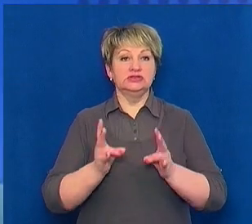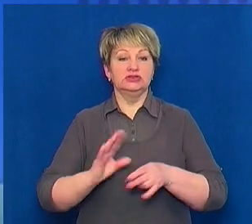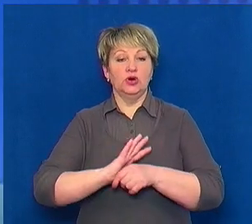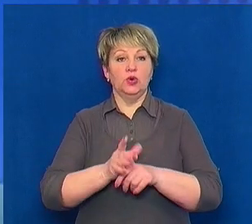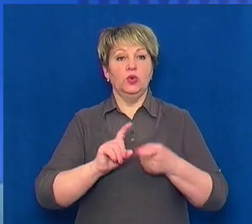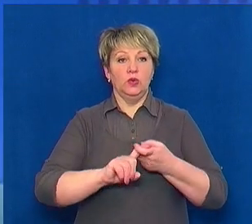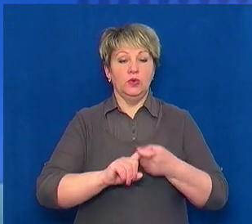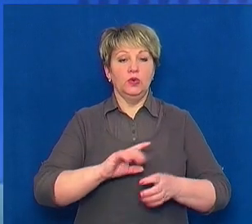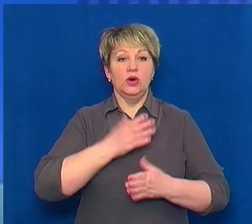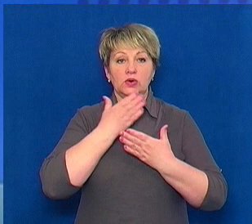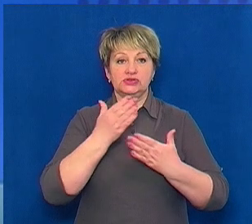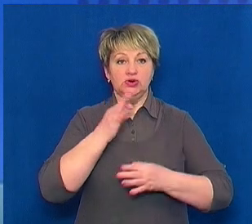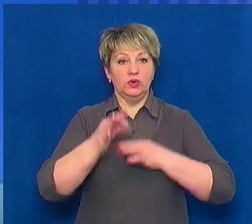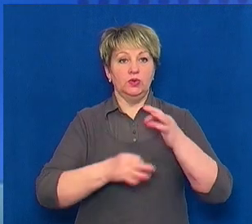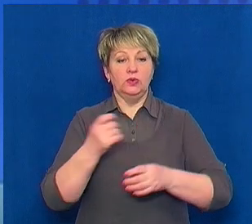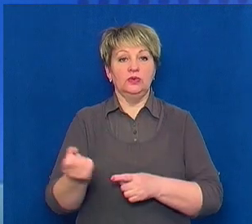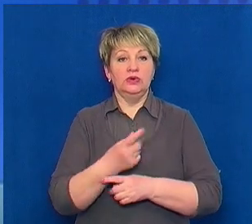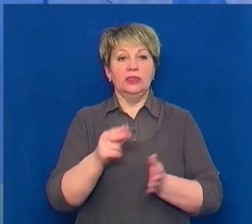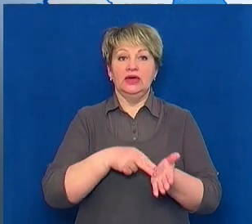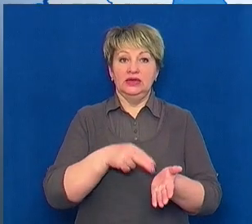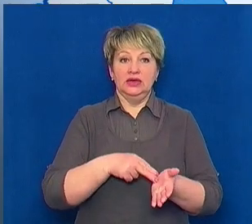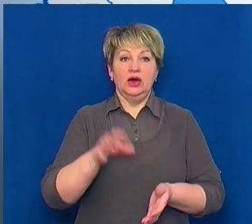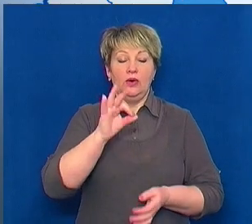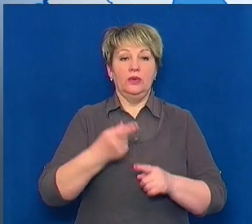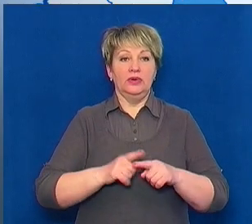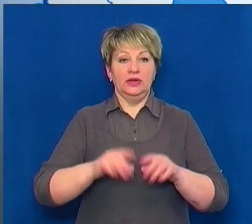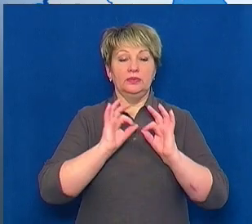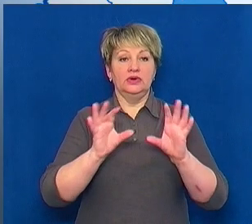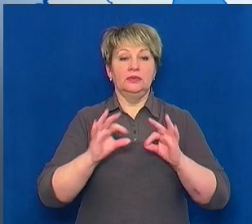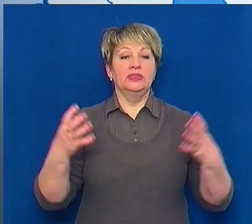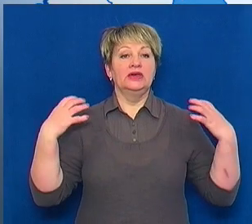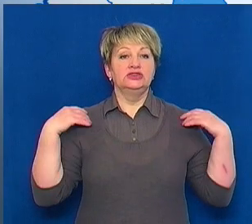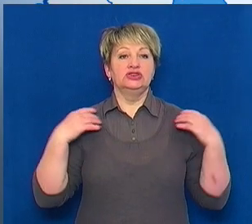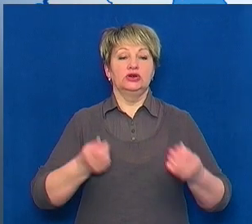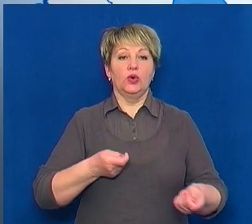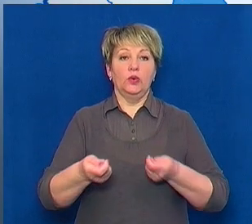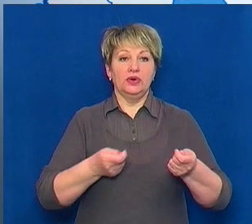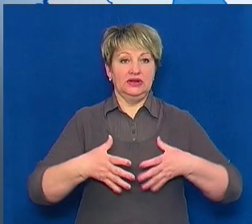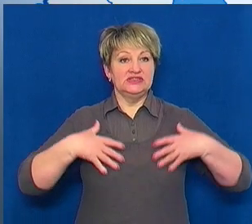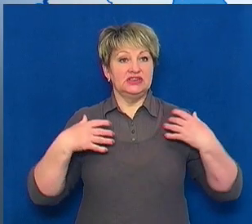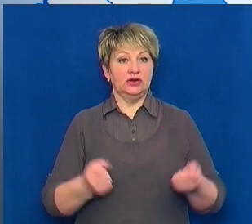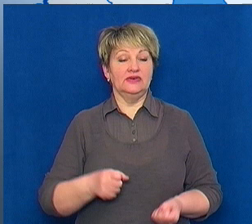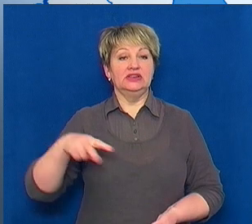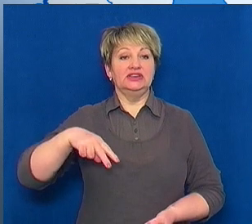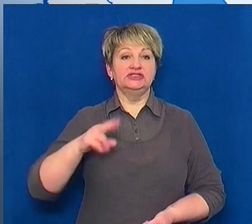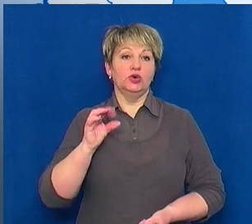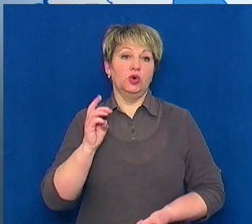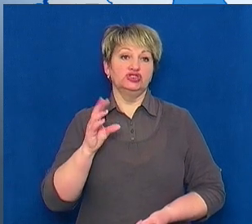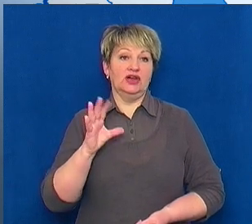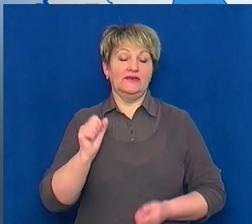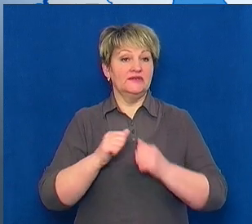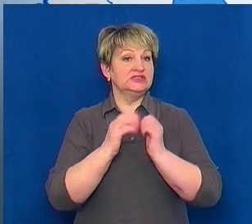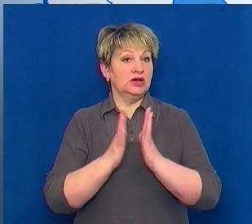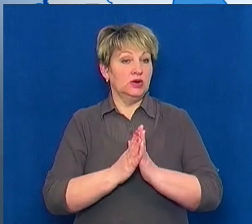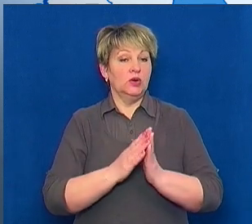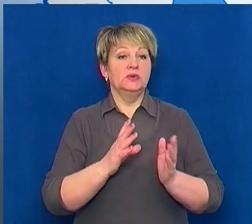коронавірусу за останню добу виявили на Черкащині. Про це розповіла начальниця управління охорони здоров'я області Лариса Кошова. Загалом з